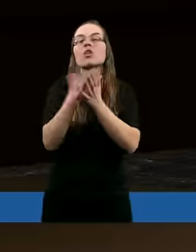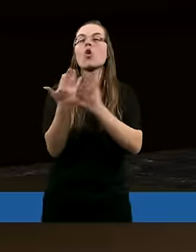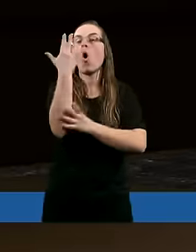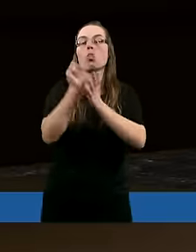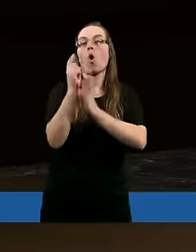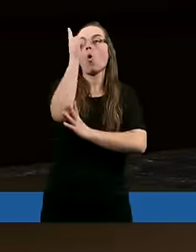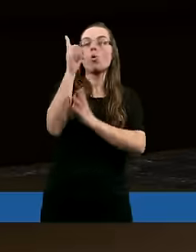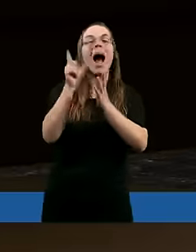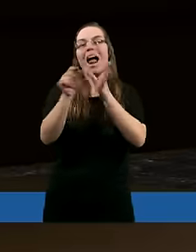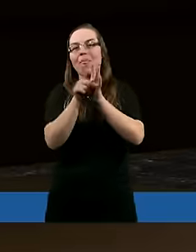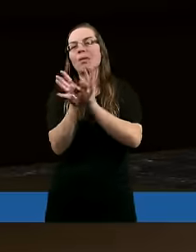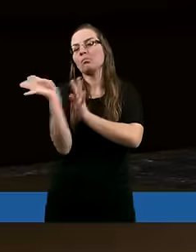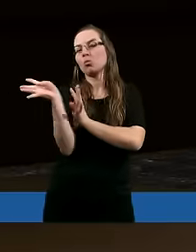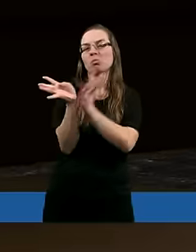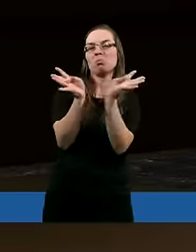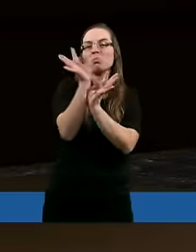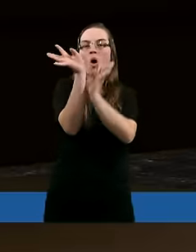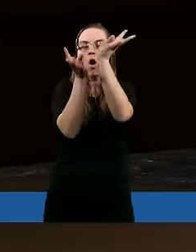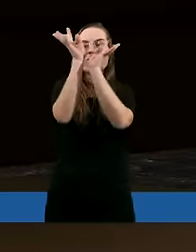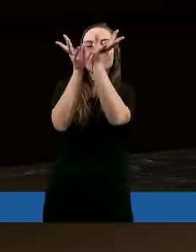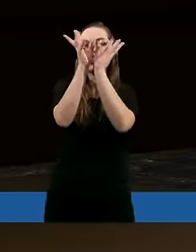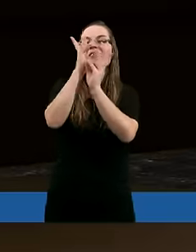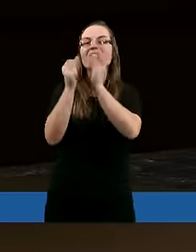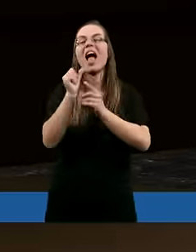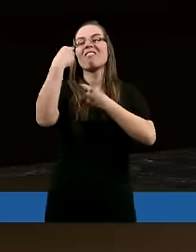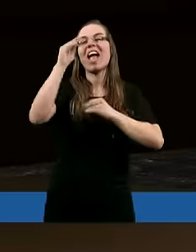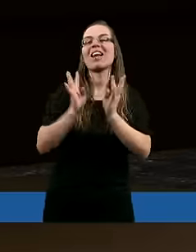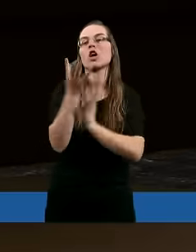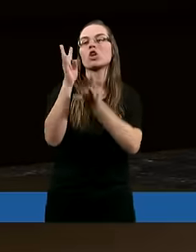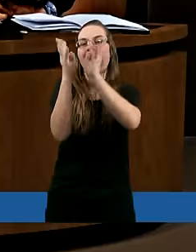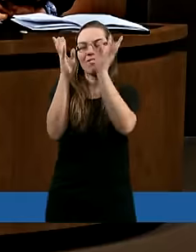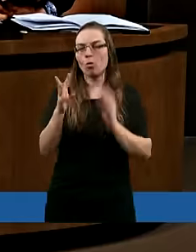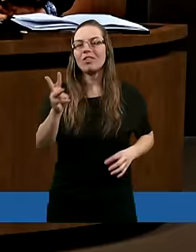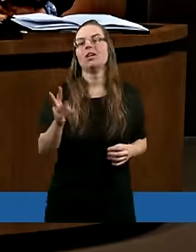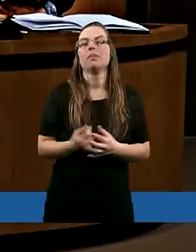ale rośnie wszerz i więcej ma tych pięknych kwiatów i owoców.